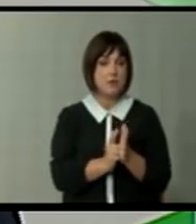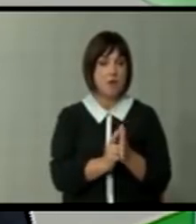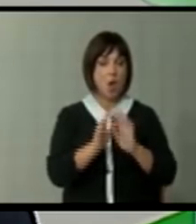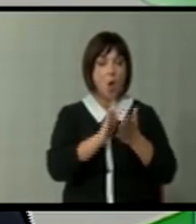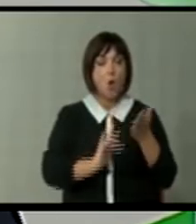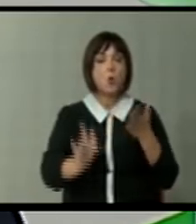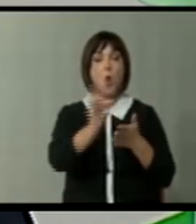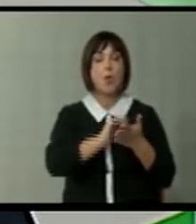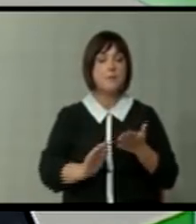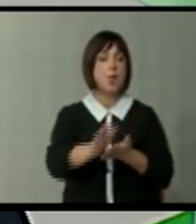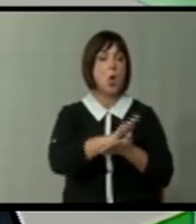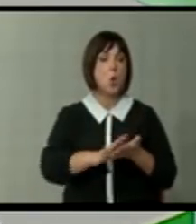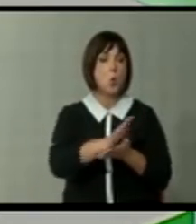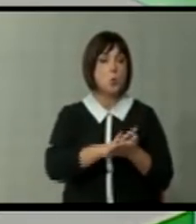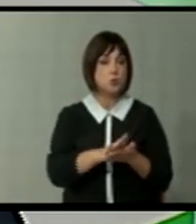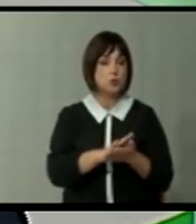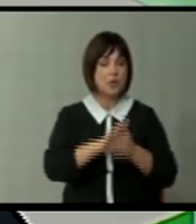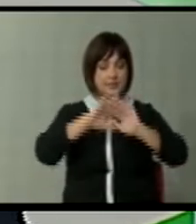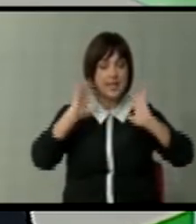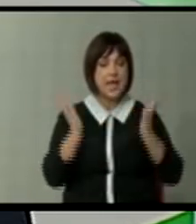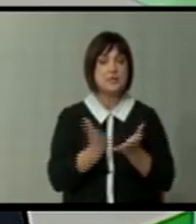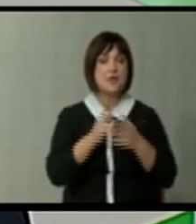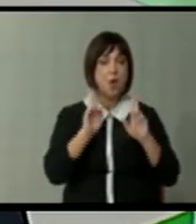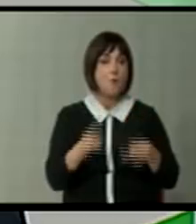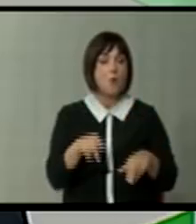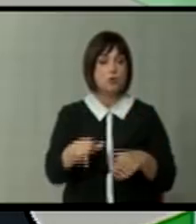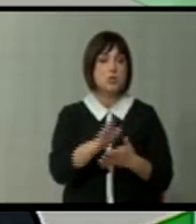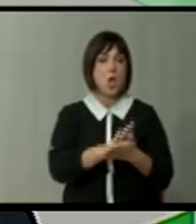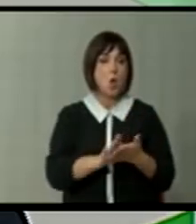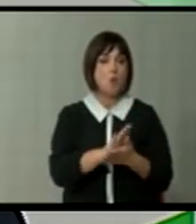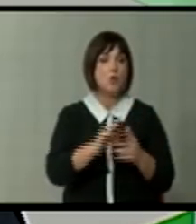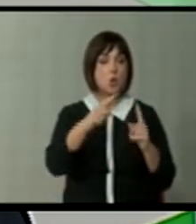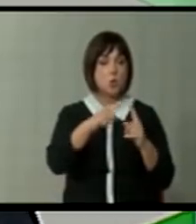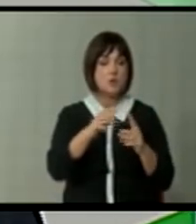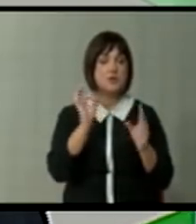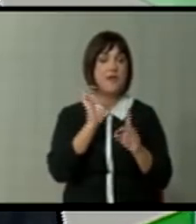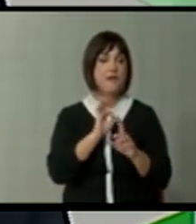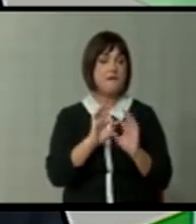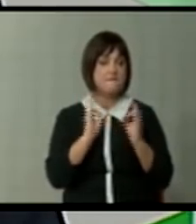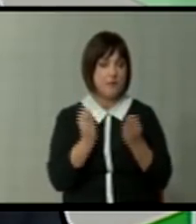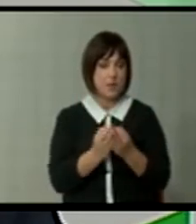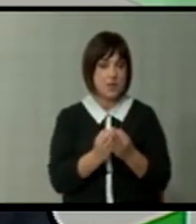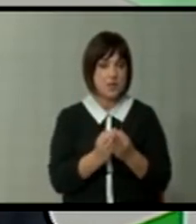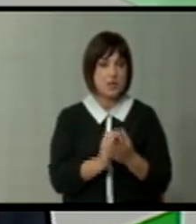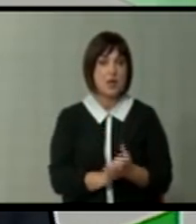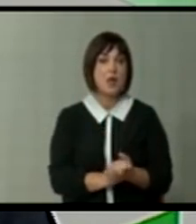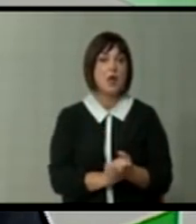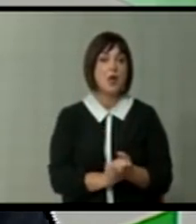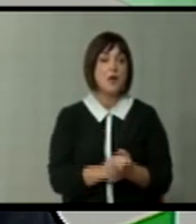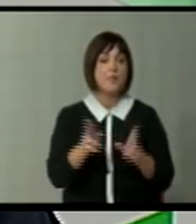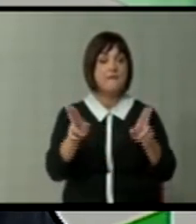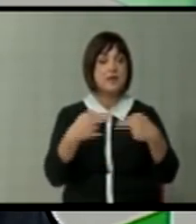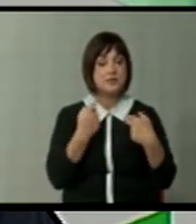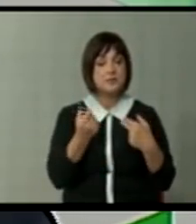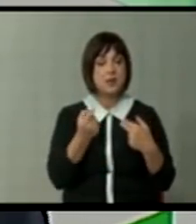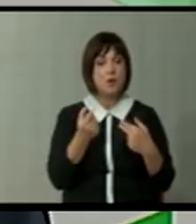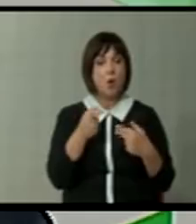комплетно уништување на свет што може да се уништи. Груевски и фамилијат. Но вратете се малку